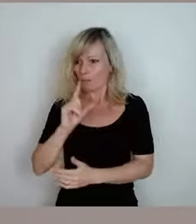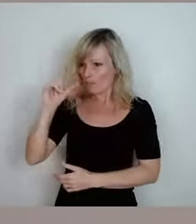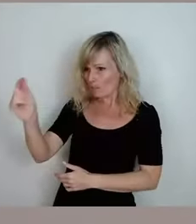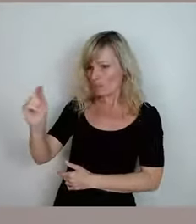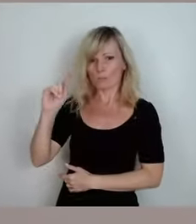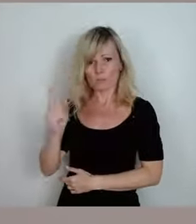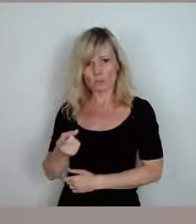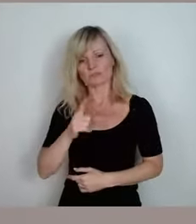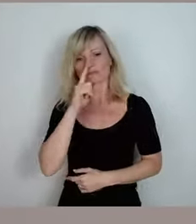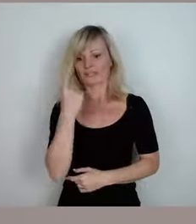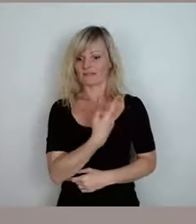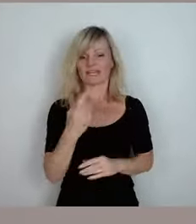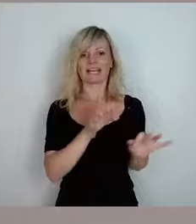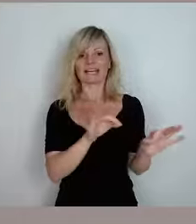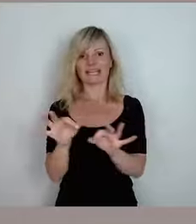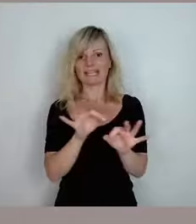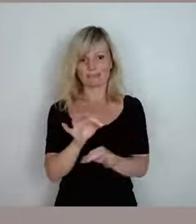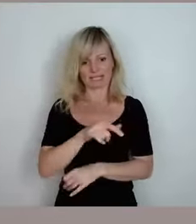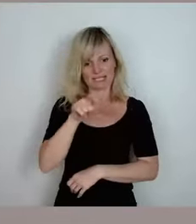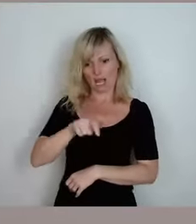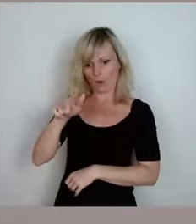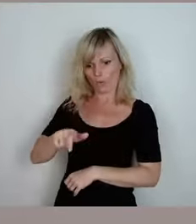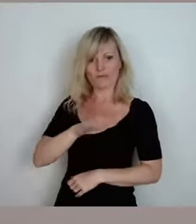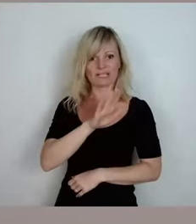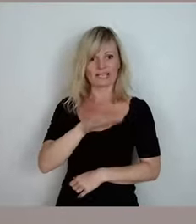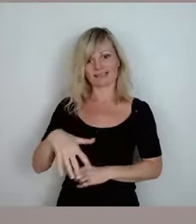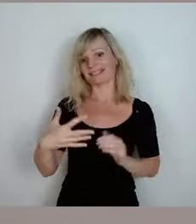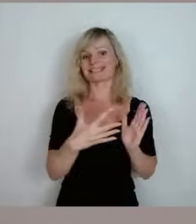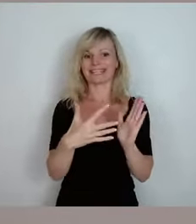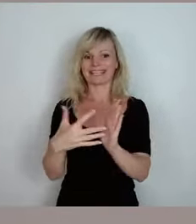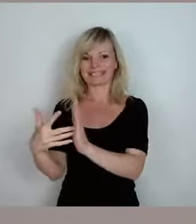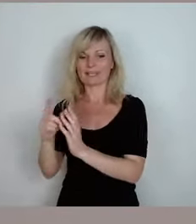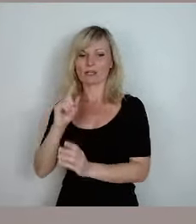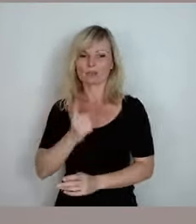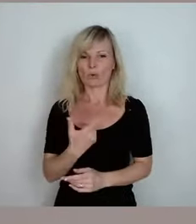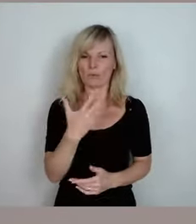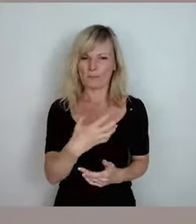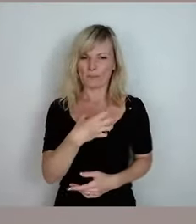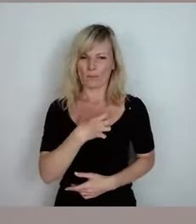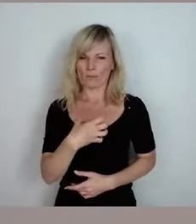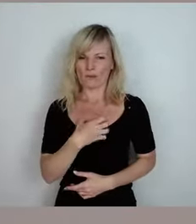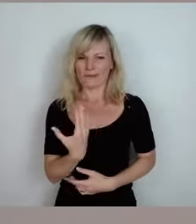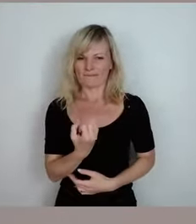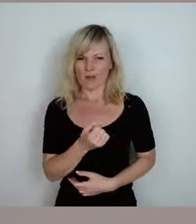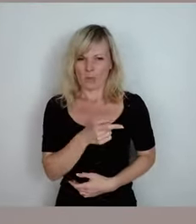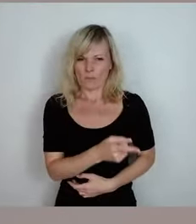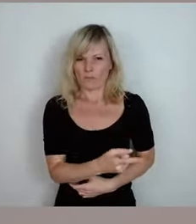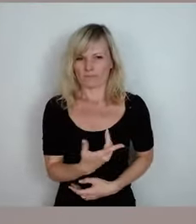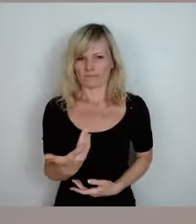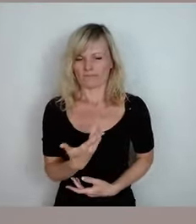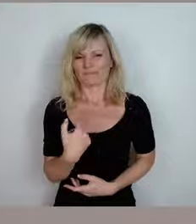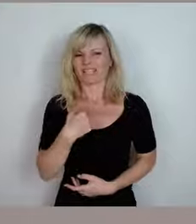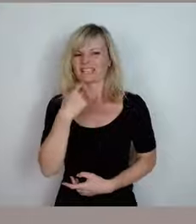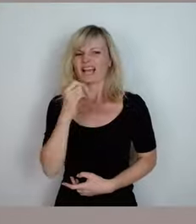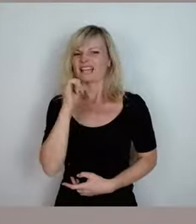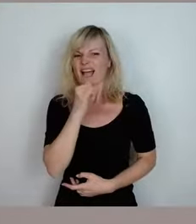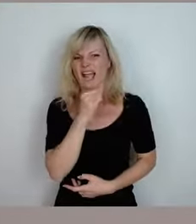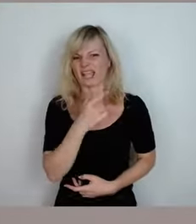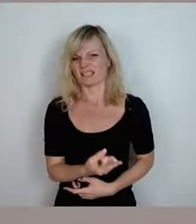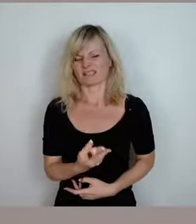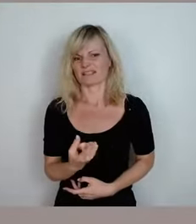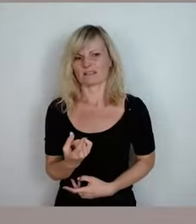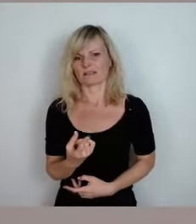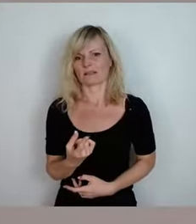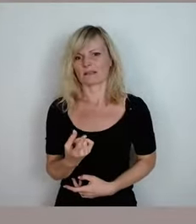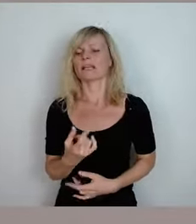testen, haben wir dann noch dieses Problem, weswegen wir diese Geschichte brauchen. Ich würde sagen, nein, es ist ein Plus an